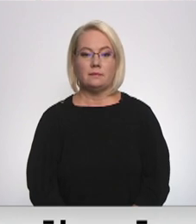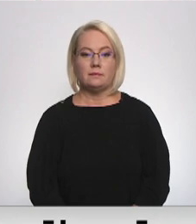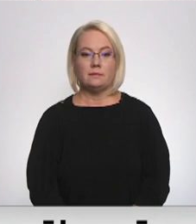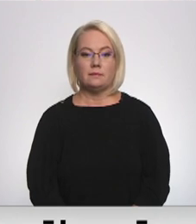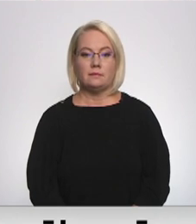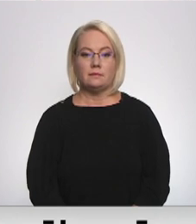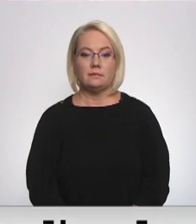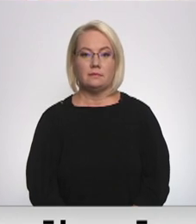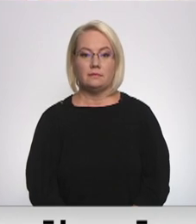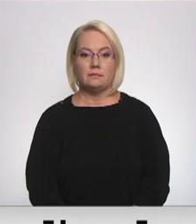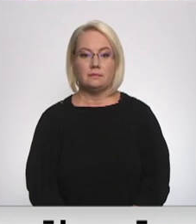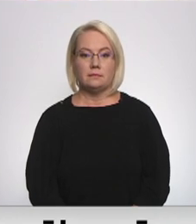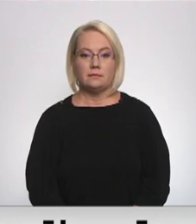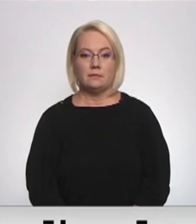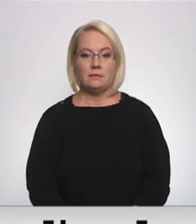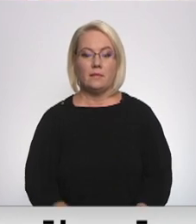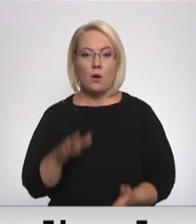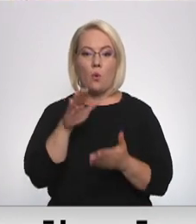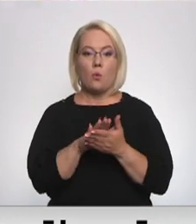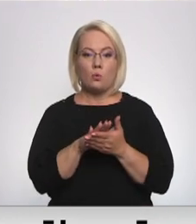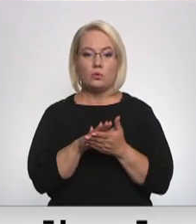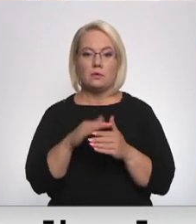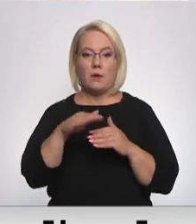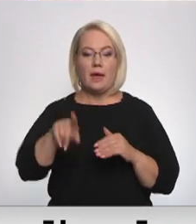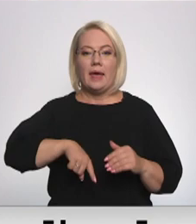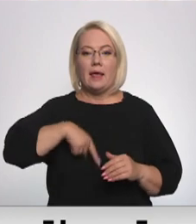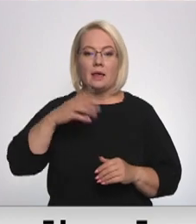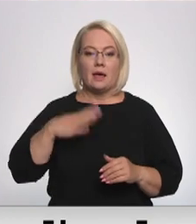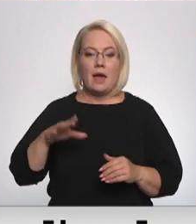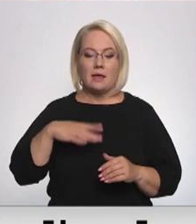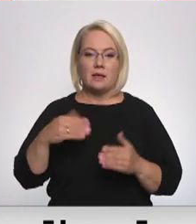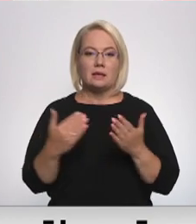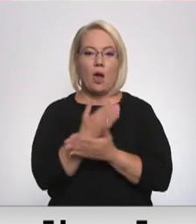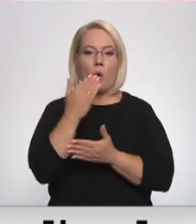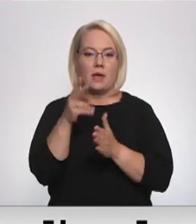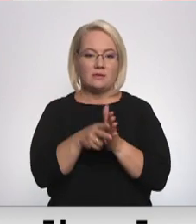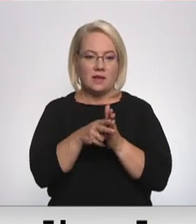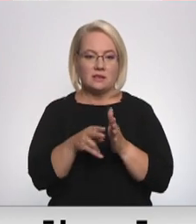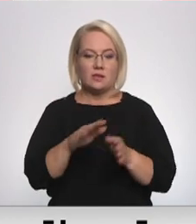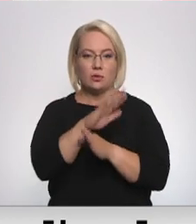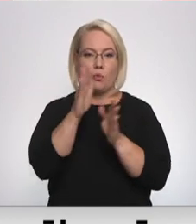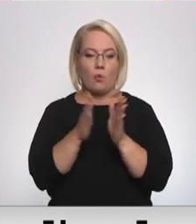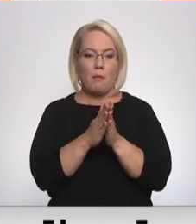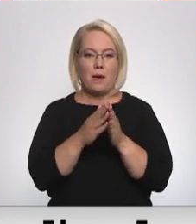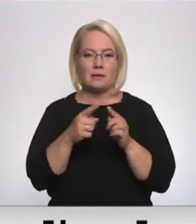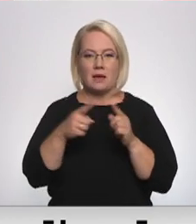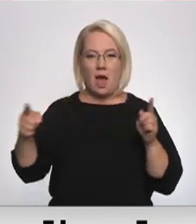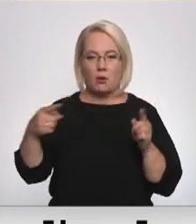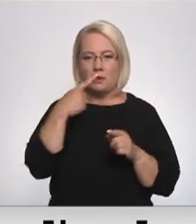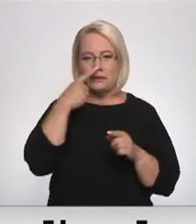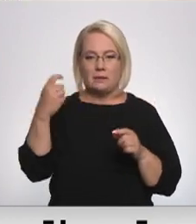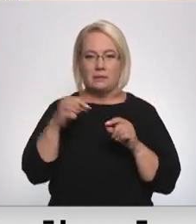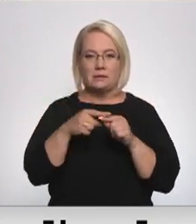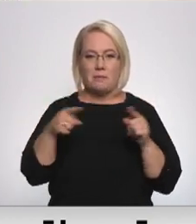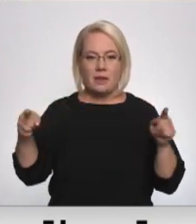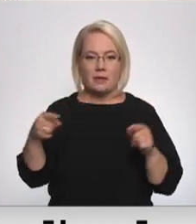Kriš Kairis. Uz Perona ilgi gaidītais jaunais elektrovilciens. Kopējais sastāvu garums virs 100 metriem,